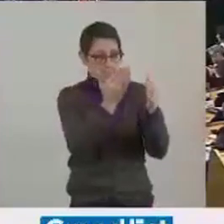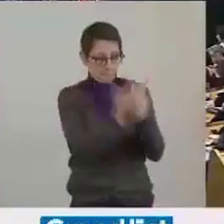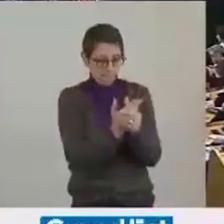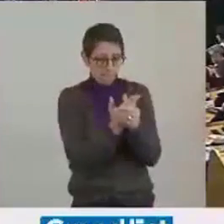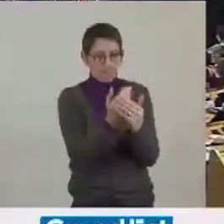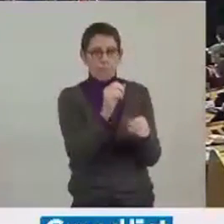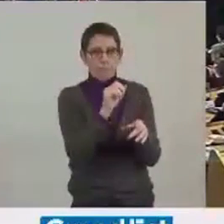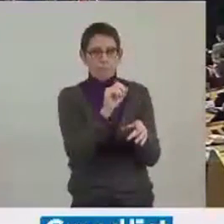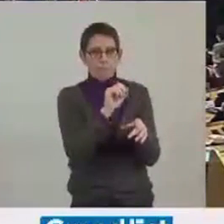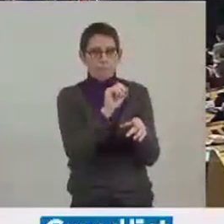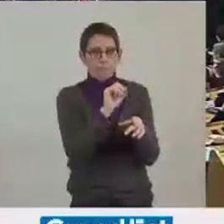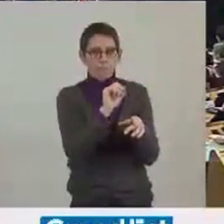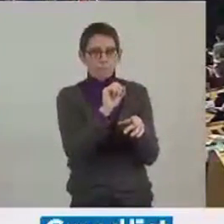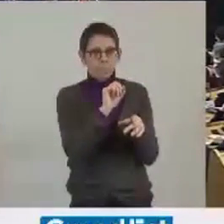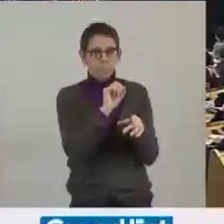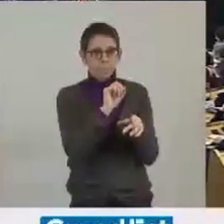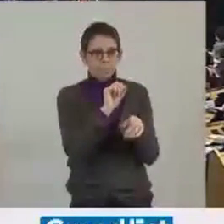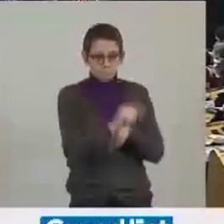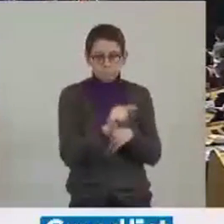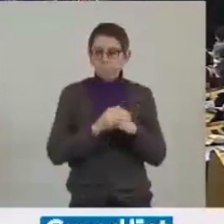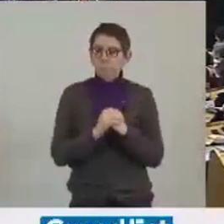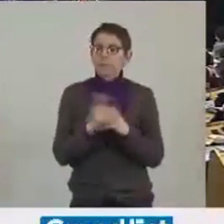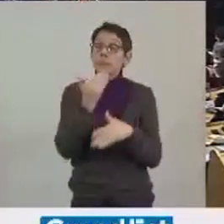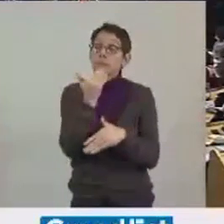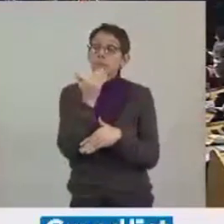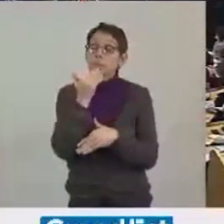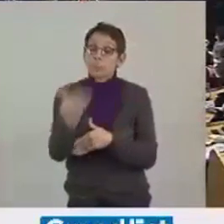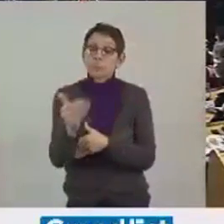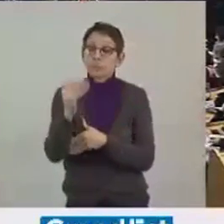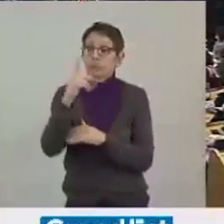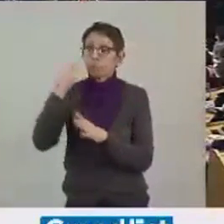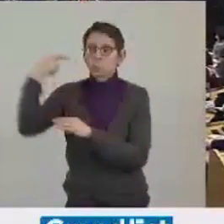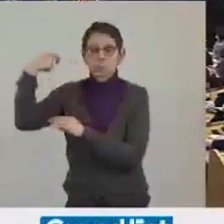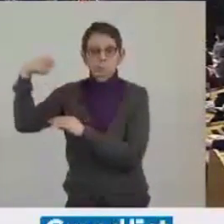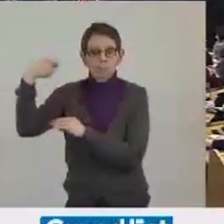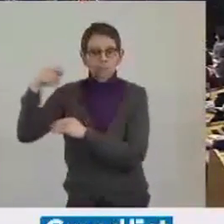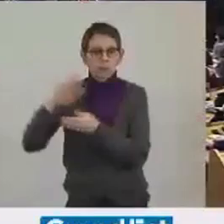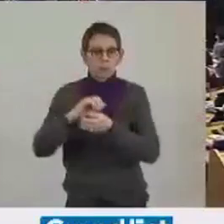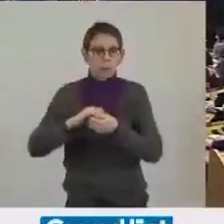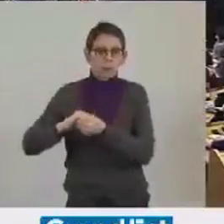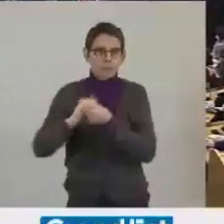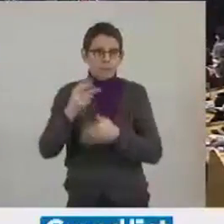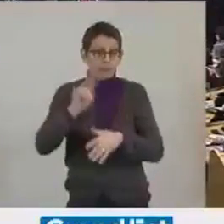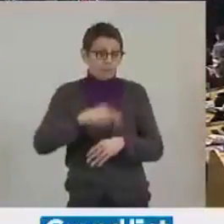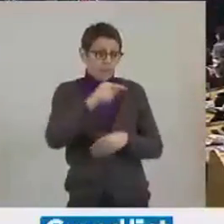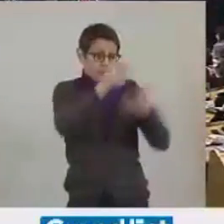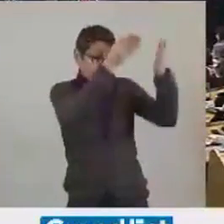Merci Monsieur le Président, chers collègues. Madame Richardot, vous n'avez pas la tâche facile.